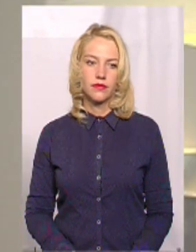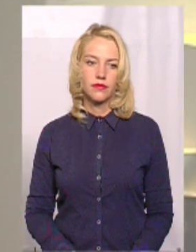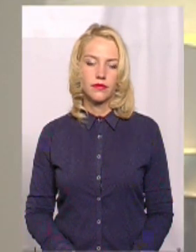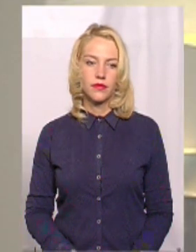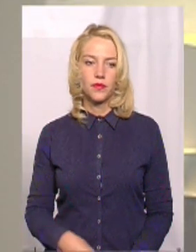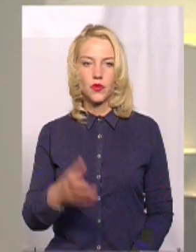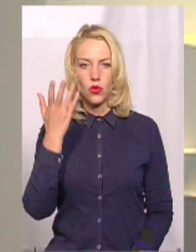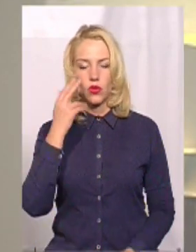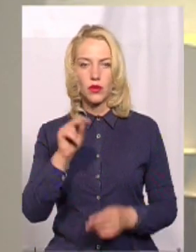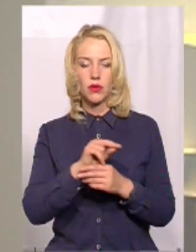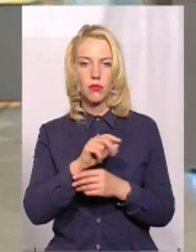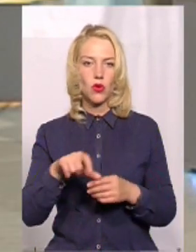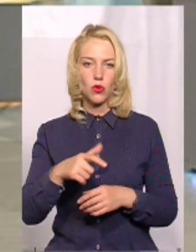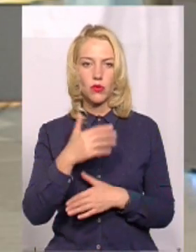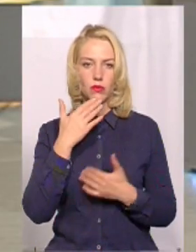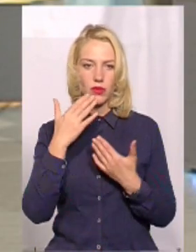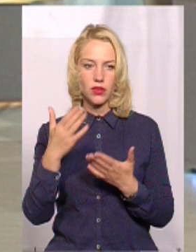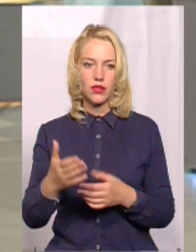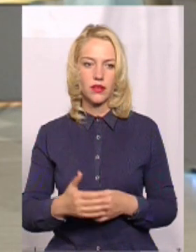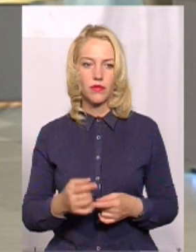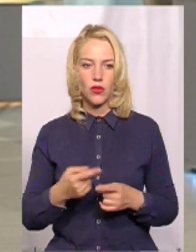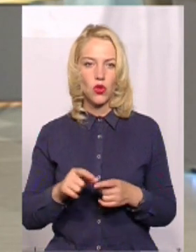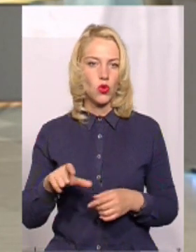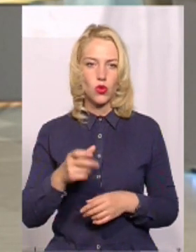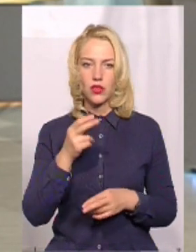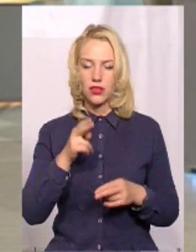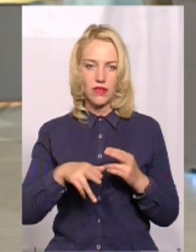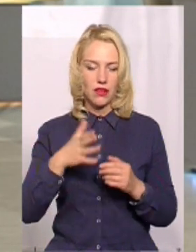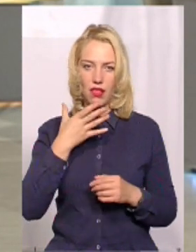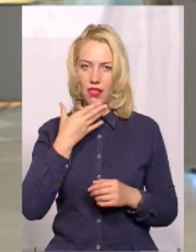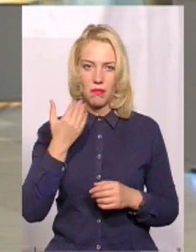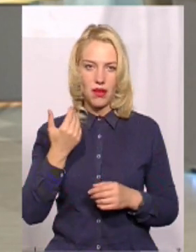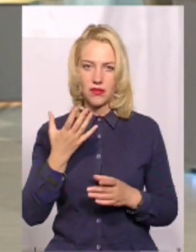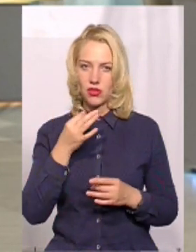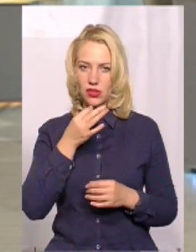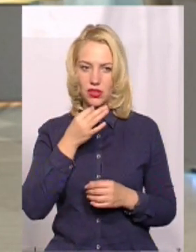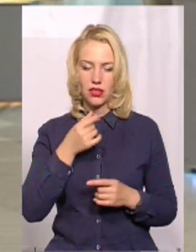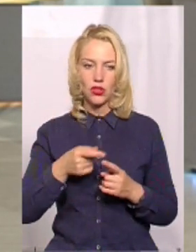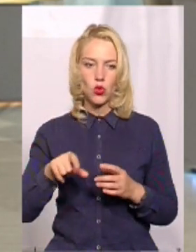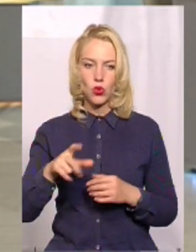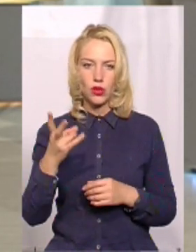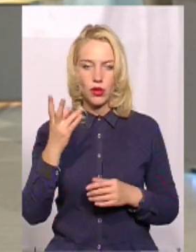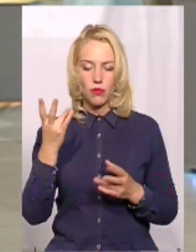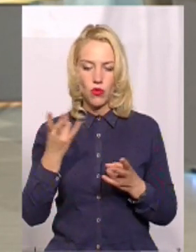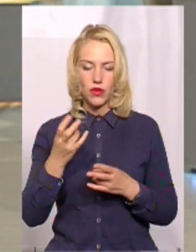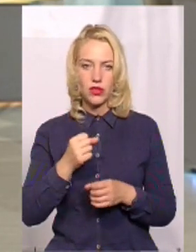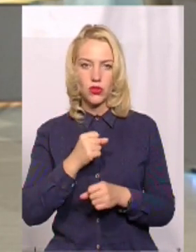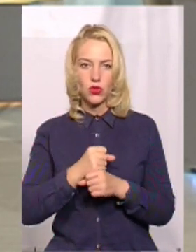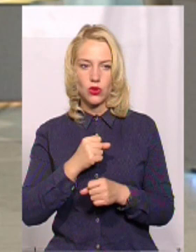Коли зробили там дорогу? Дорога ще не завершена. Дорога ще, значить, повинні зробити